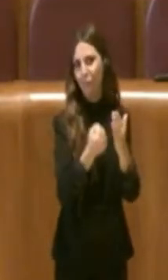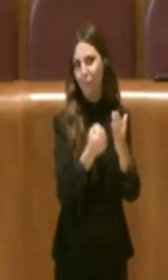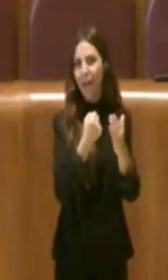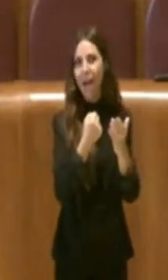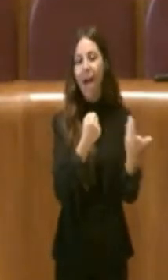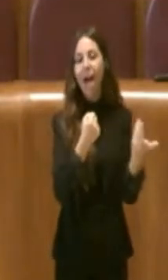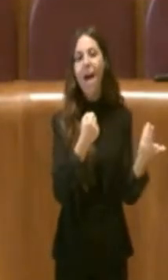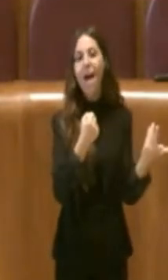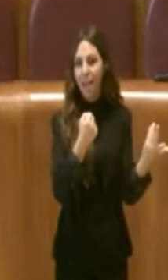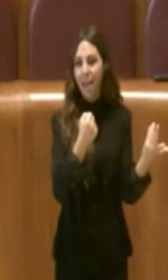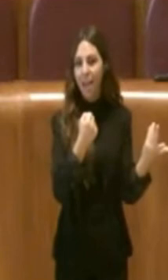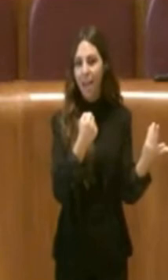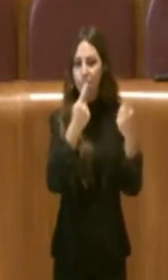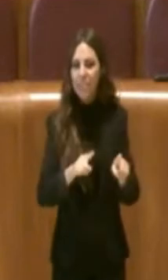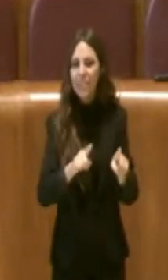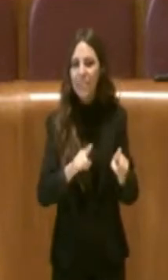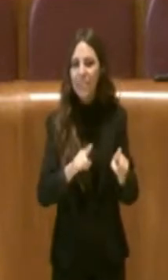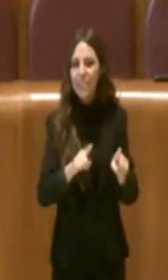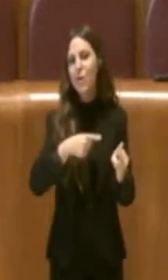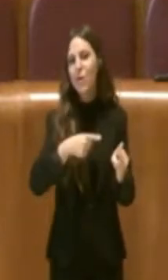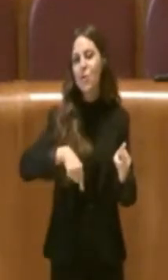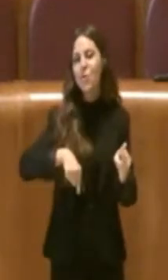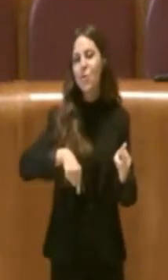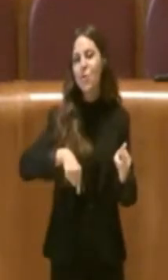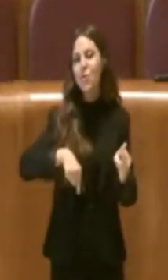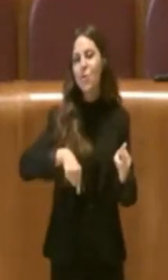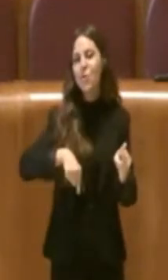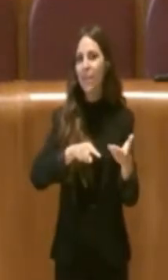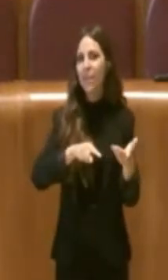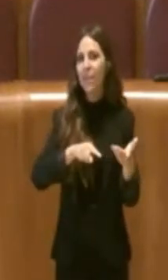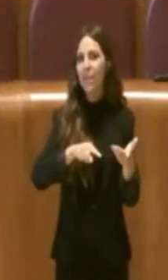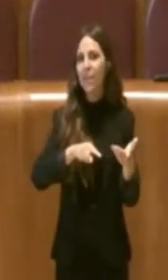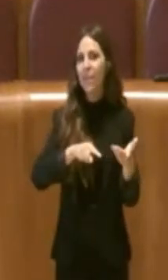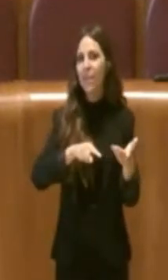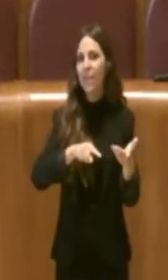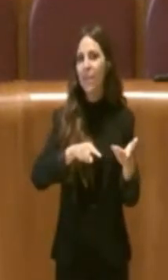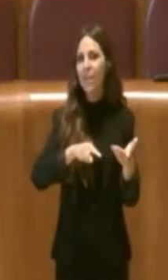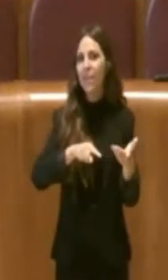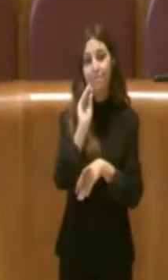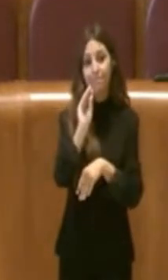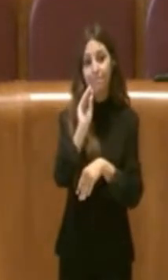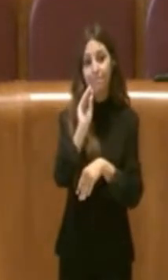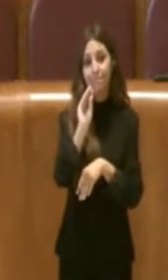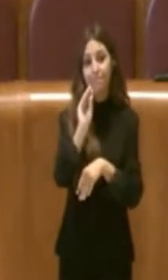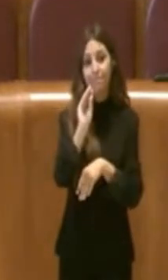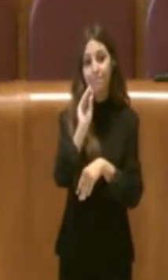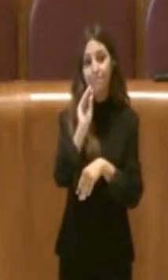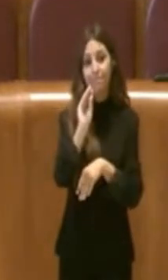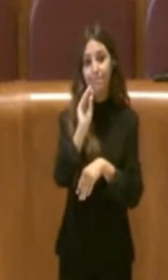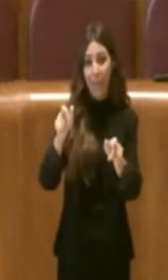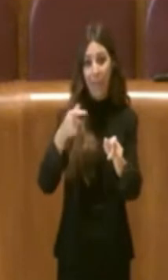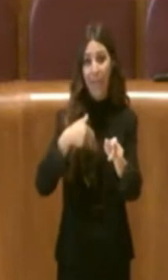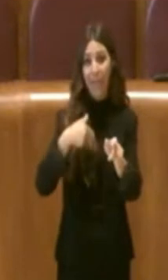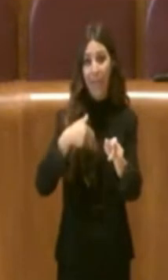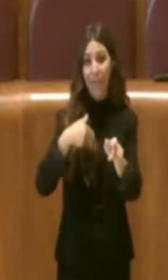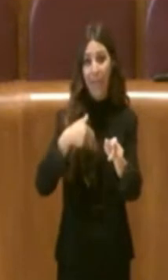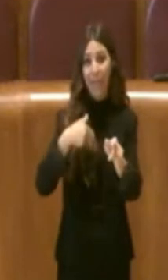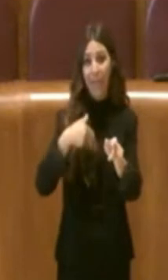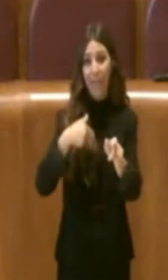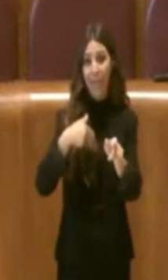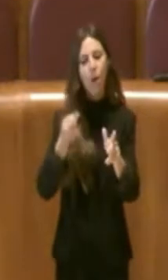per cui assolutamente abbiamo dato seguito a questa richiesta degli operatori, siamo qui a discutere questa